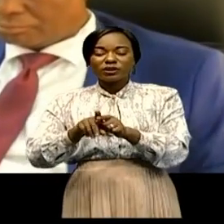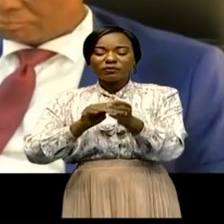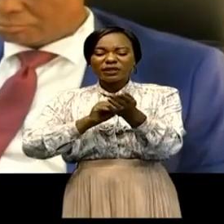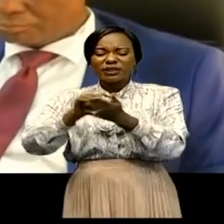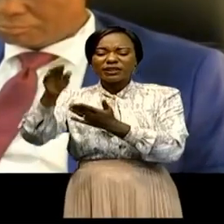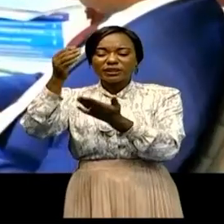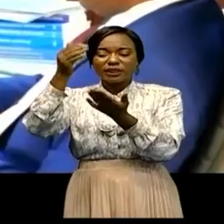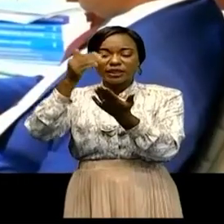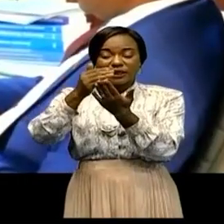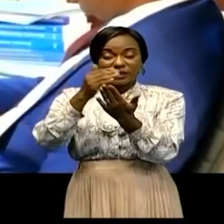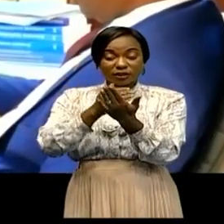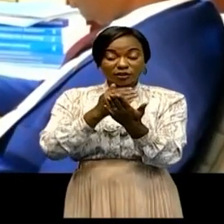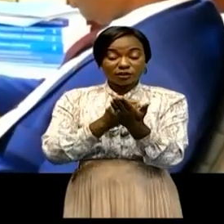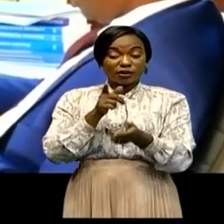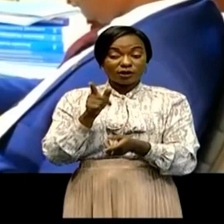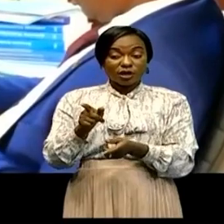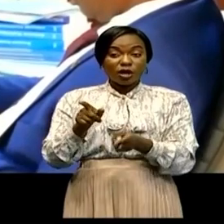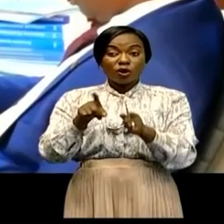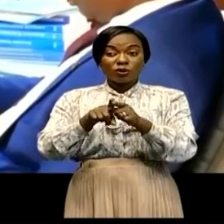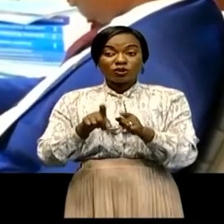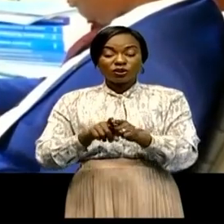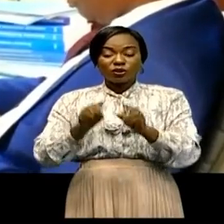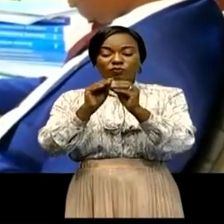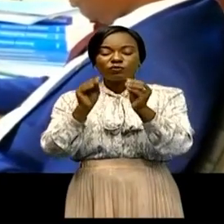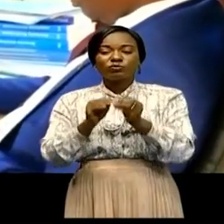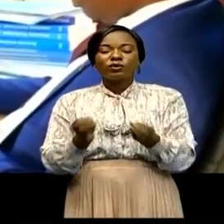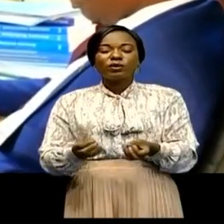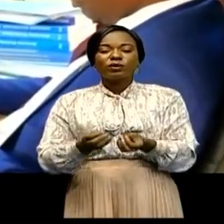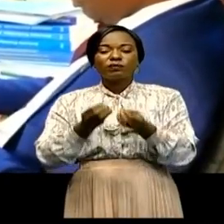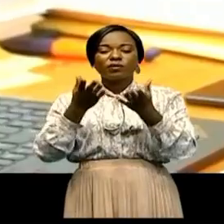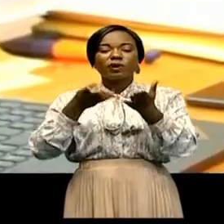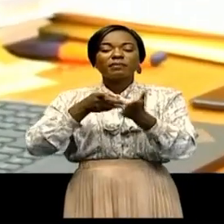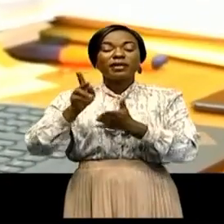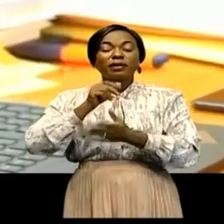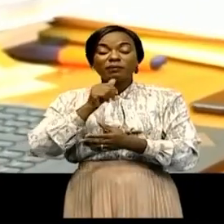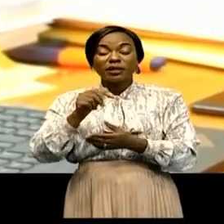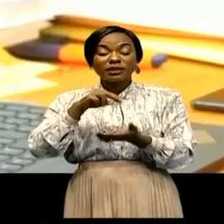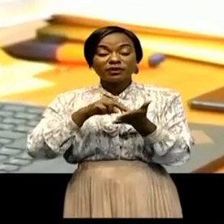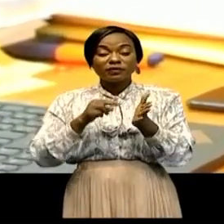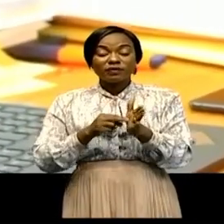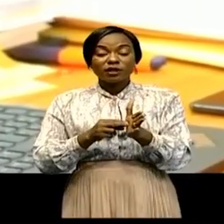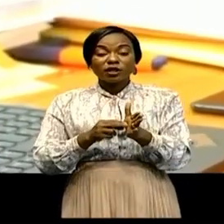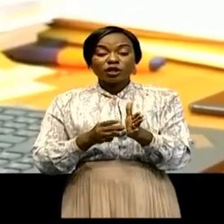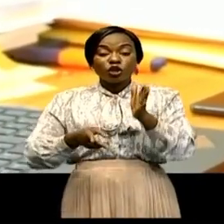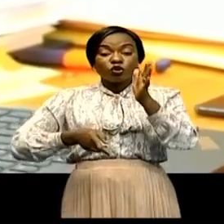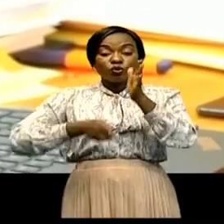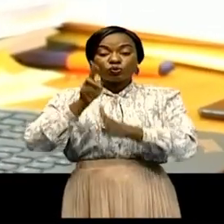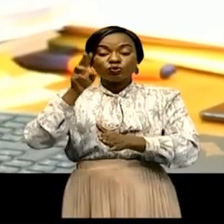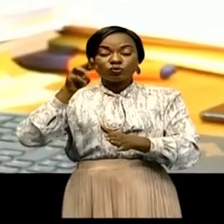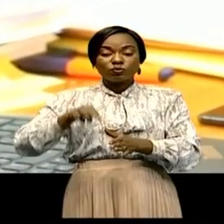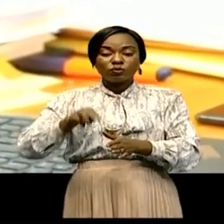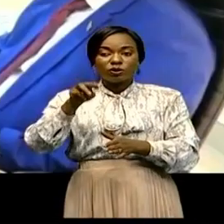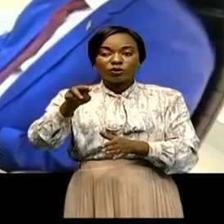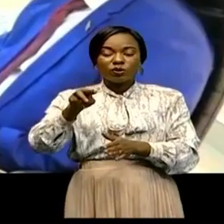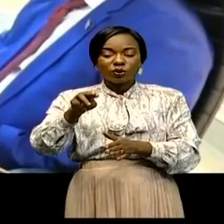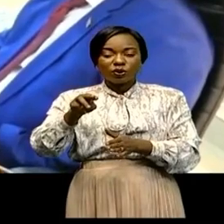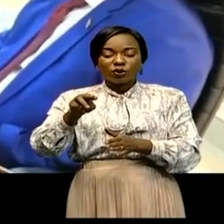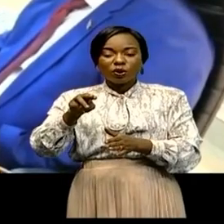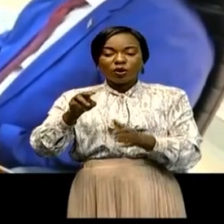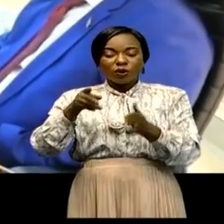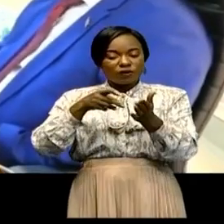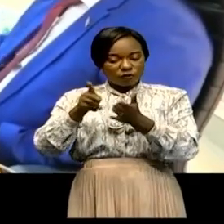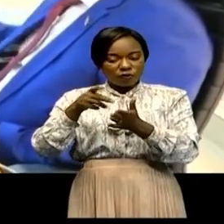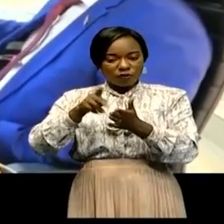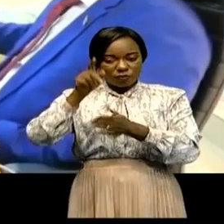finances. Le montant non payé actuellement s'évalue à 12 millions de dollars pour la période allant de 2017 à